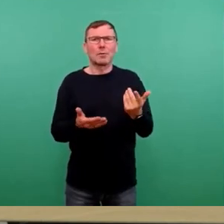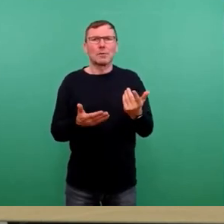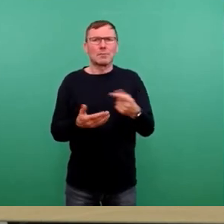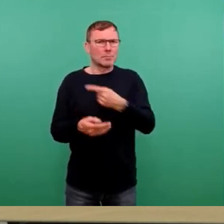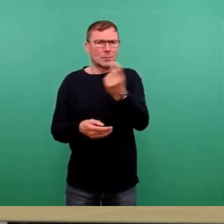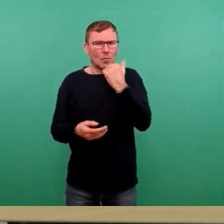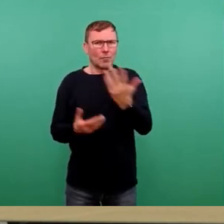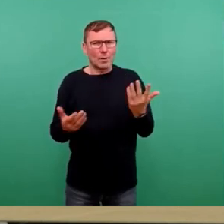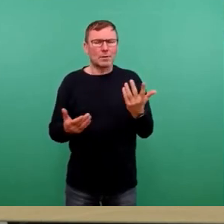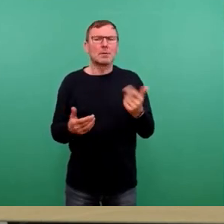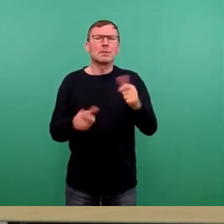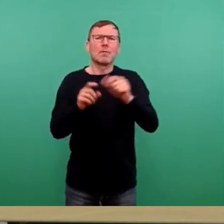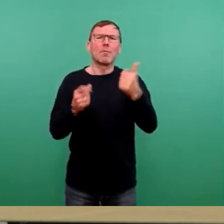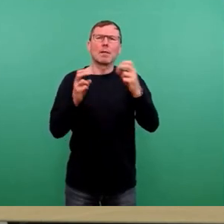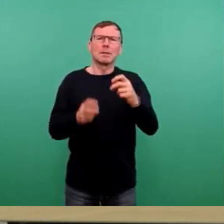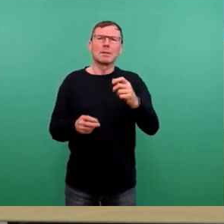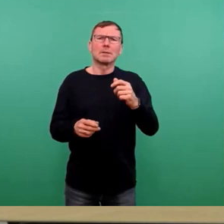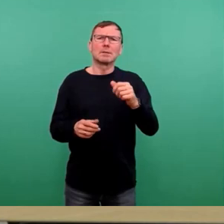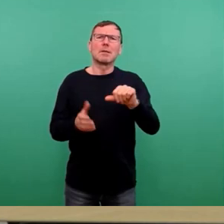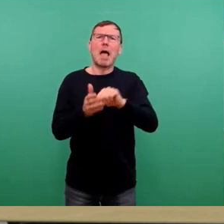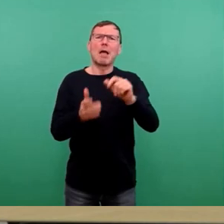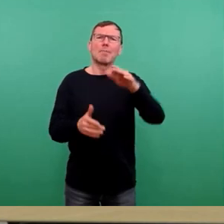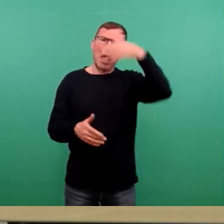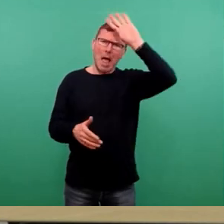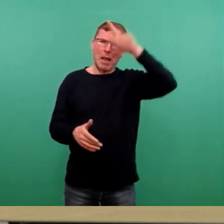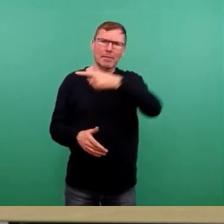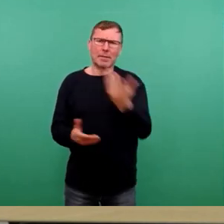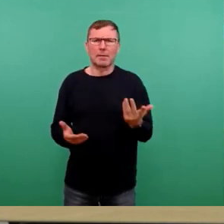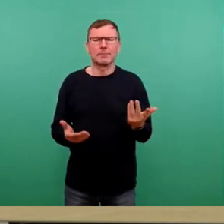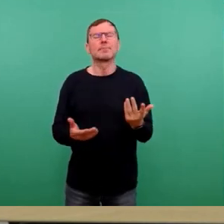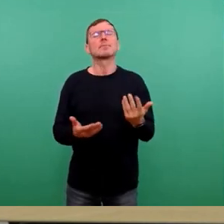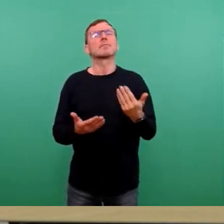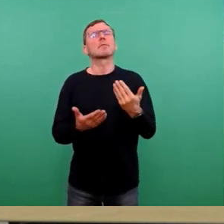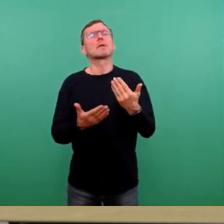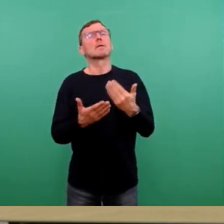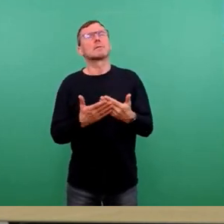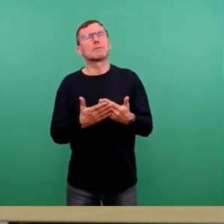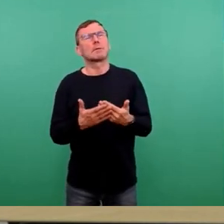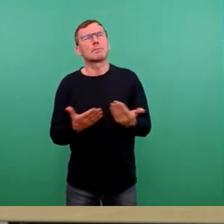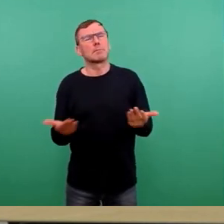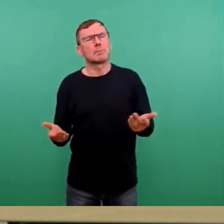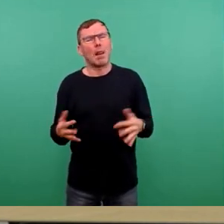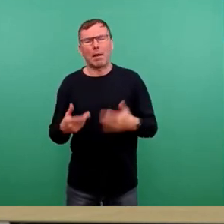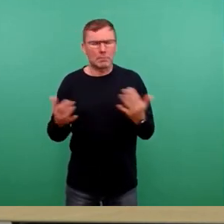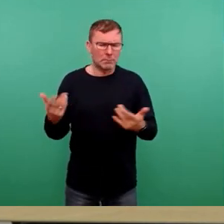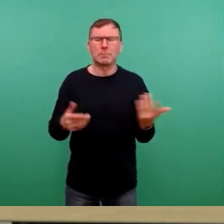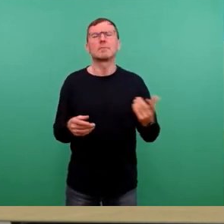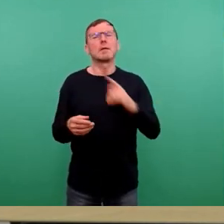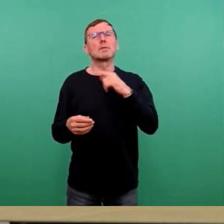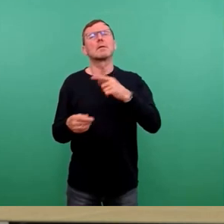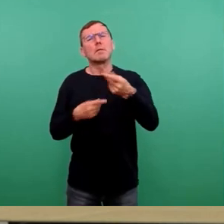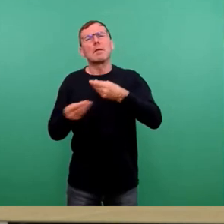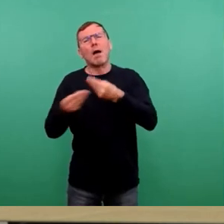mit Sitz in Irland. Also, insofern ist man jetzt in zahlreichen Verhandlungen,